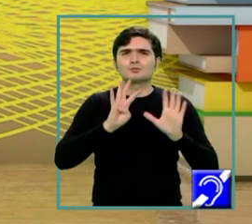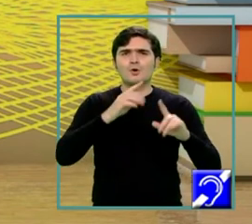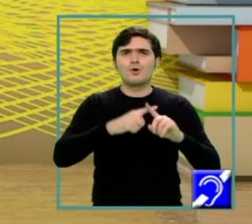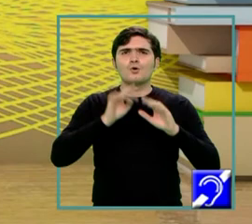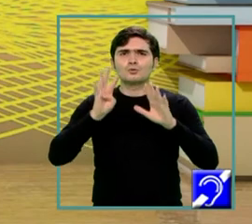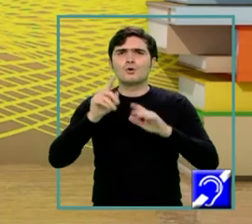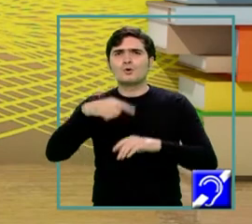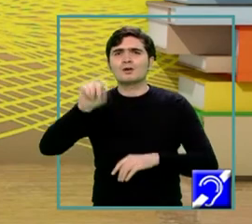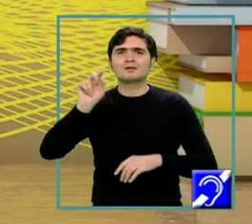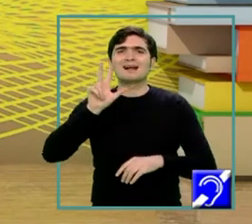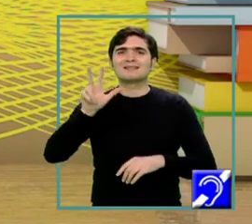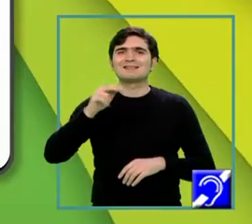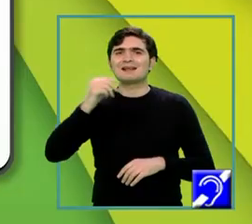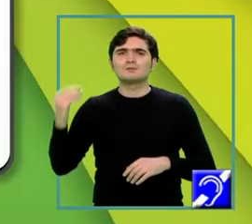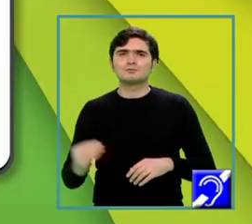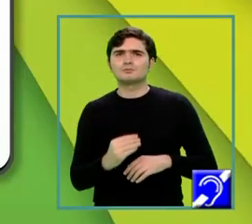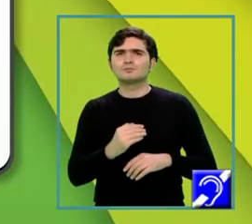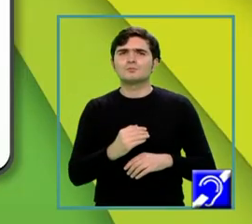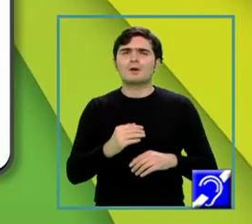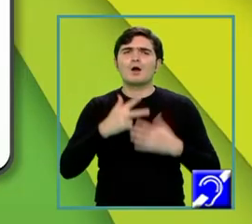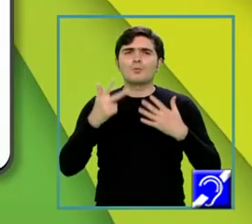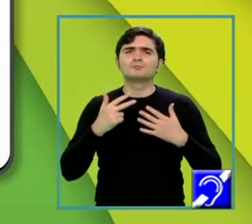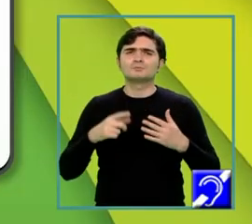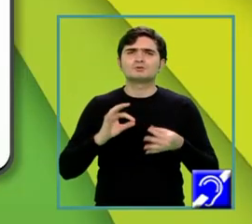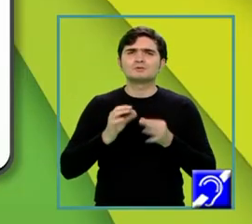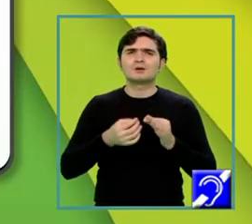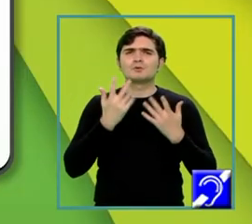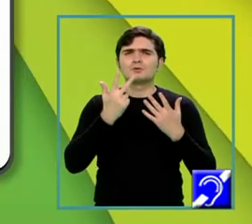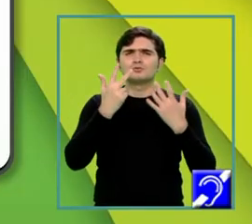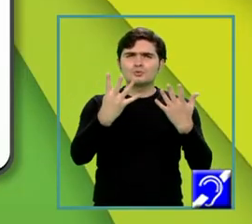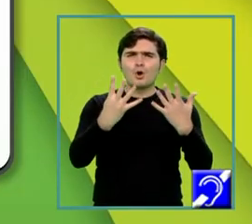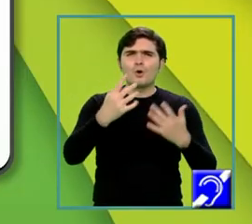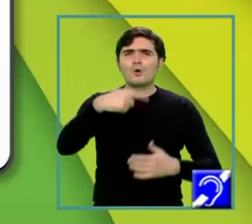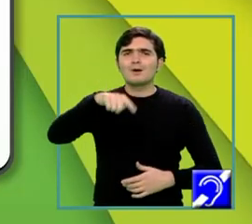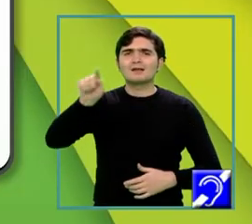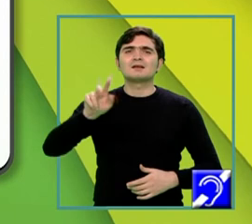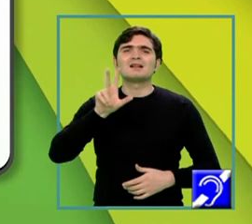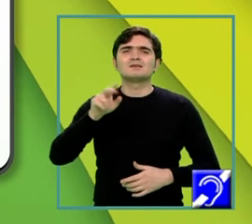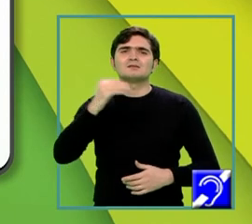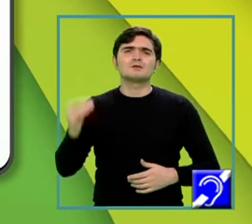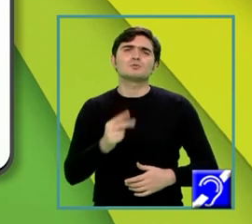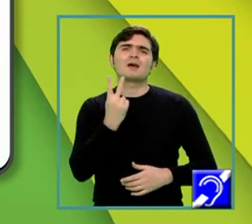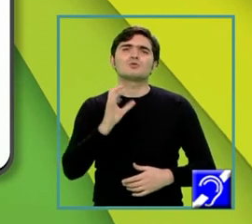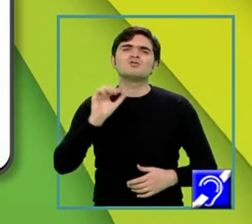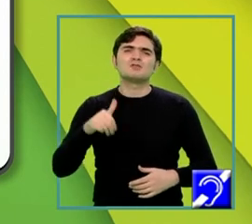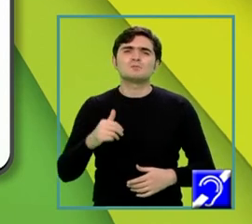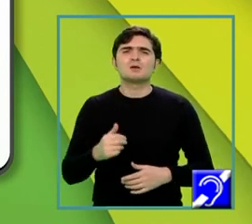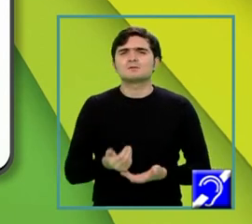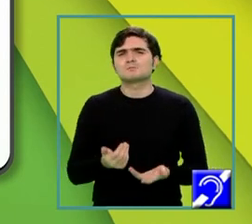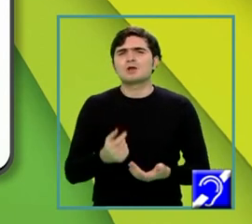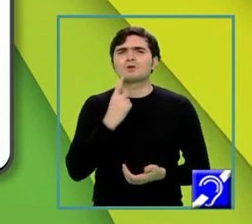3 supra 18, care este egal mai departe cu 9 radical din 3 supra 2 centimetri. Răspuns corect